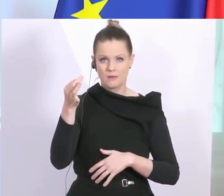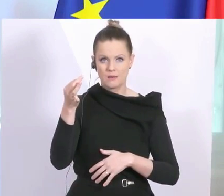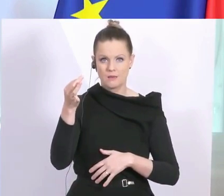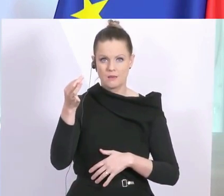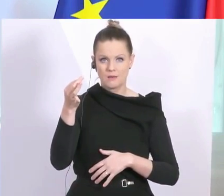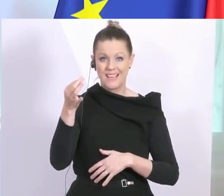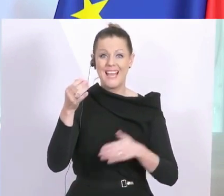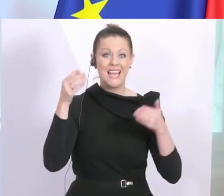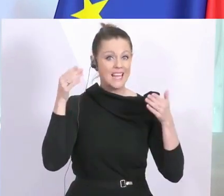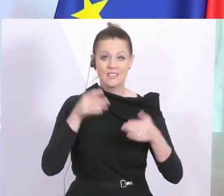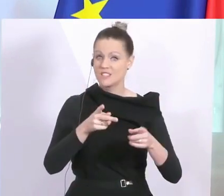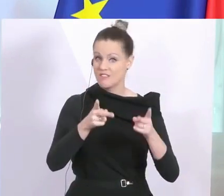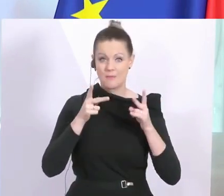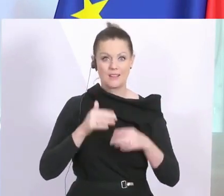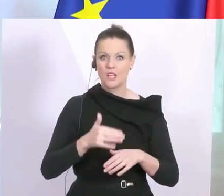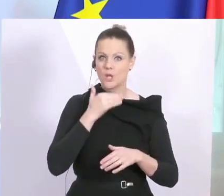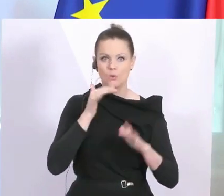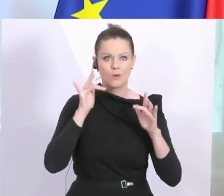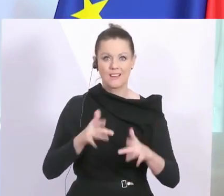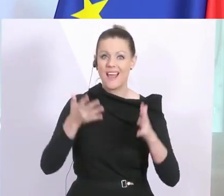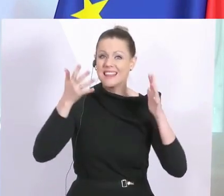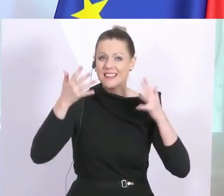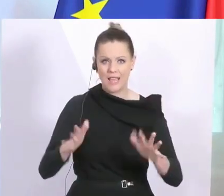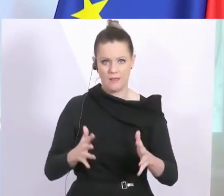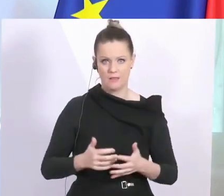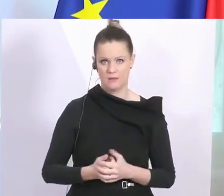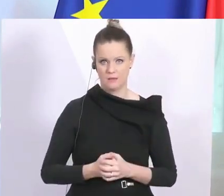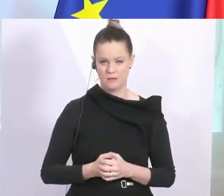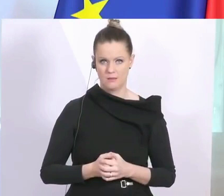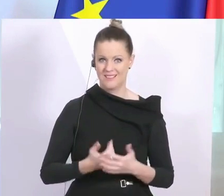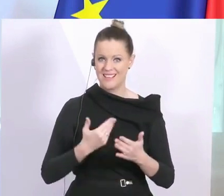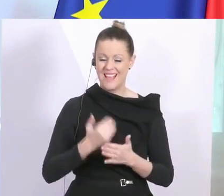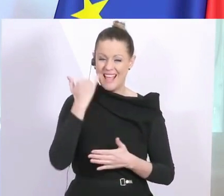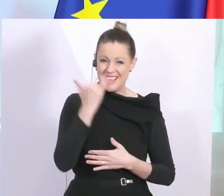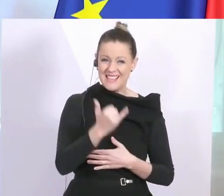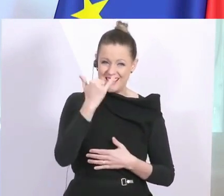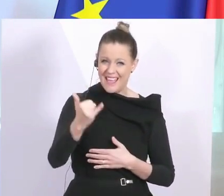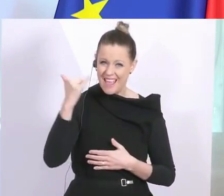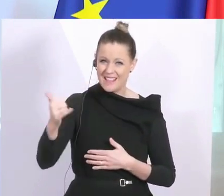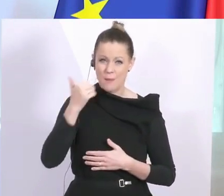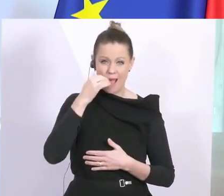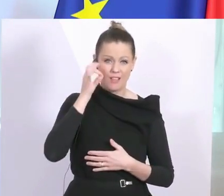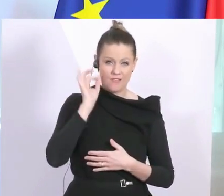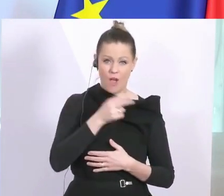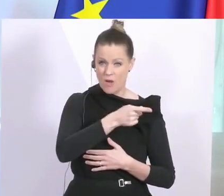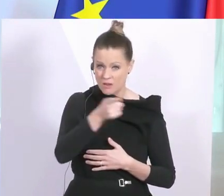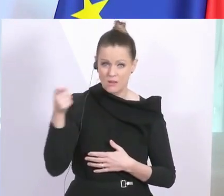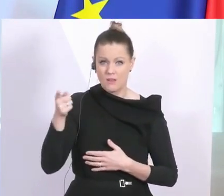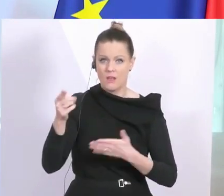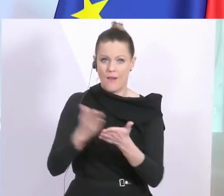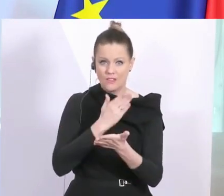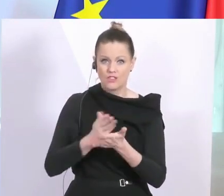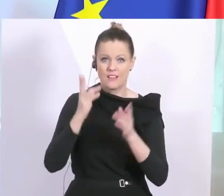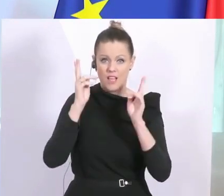Intensivbetten zur Verfügung. Das heißt, es hat jeder und jede in der Hand, hier einen